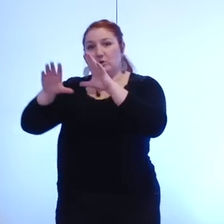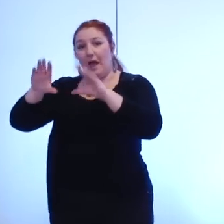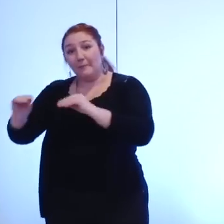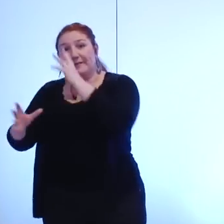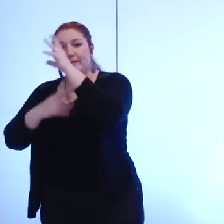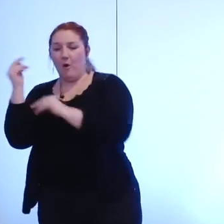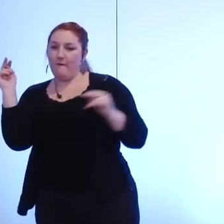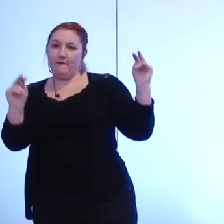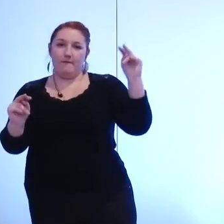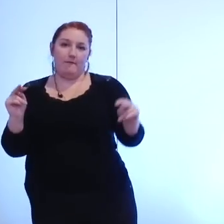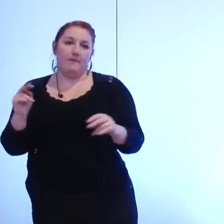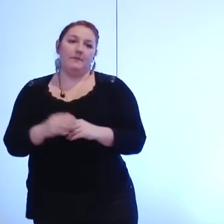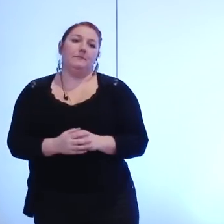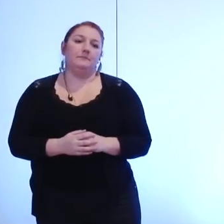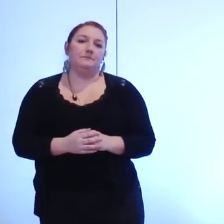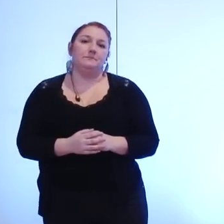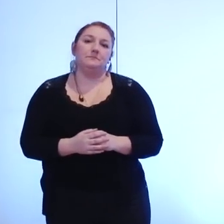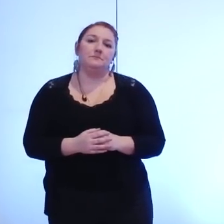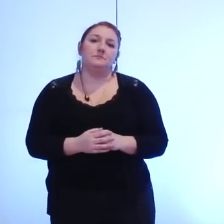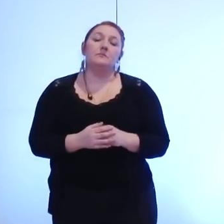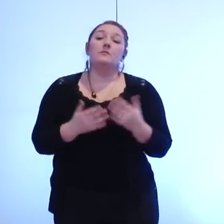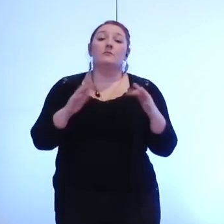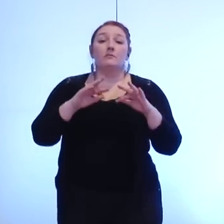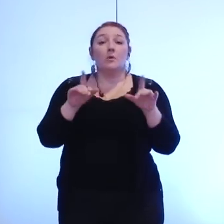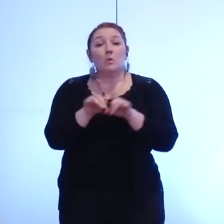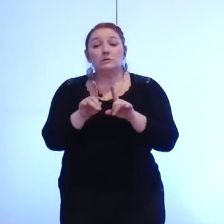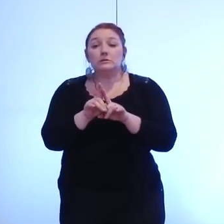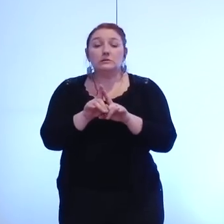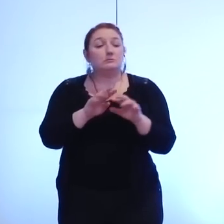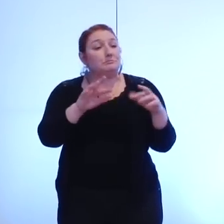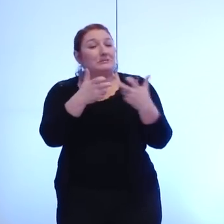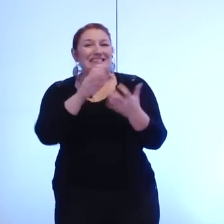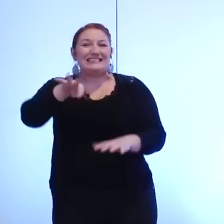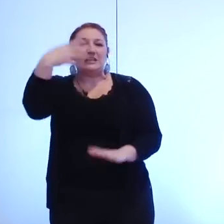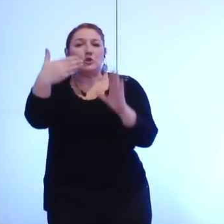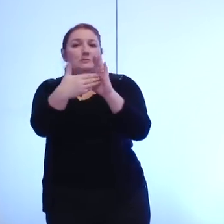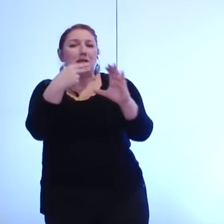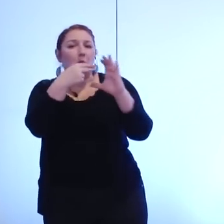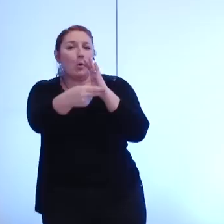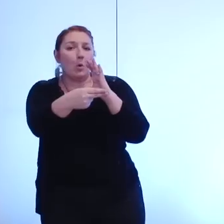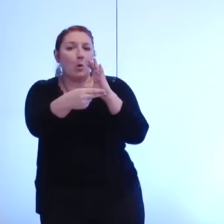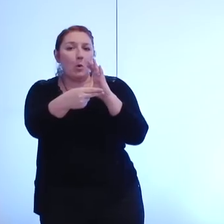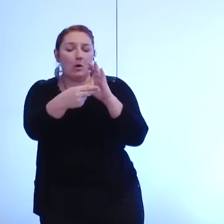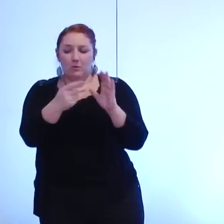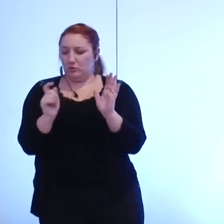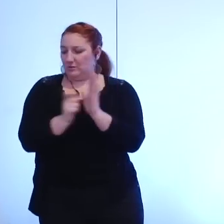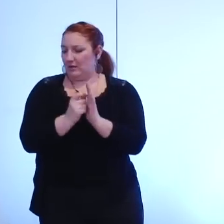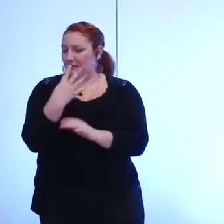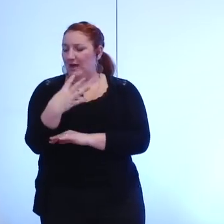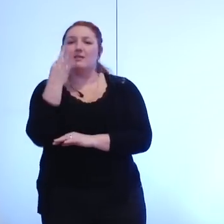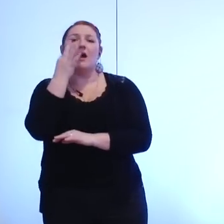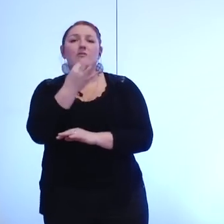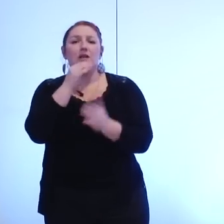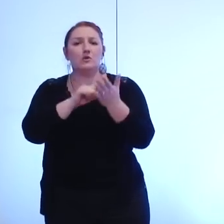retransmission, c'était le sens de ma question. Si les montants évoqués de 14 000 euros pour le Conseil municipal d'investiture du 4 avril 2014,